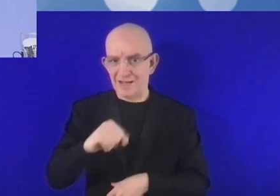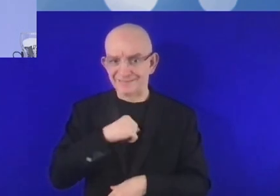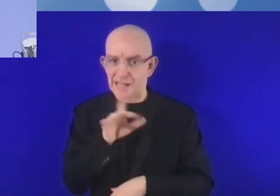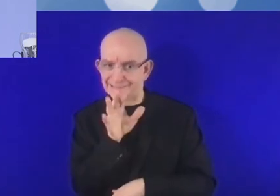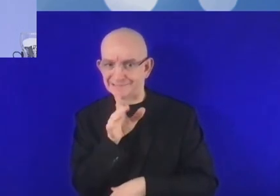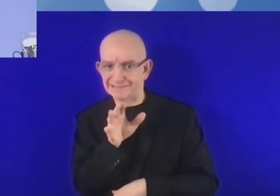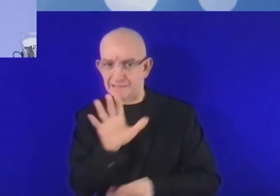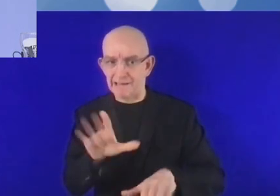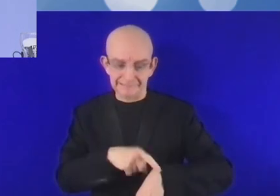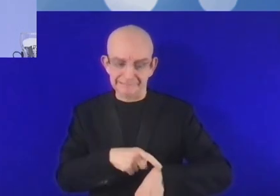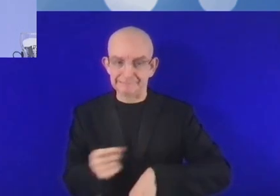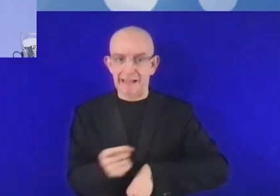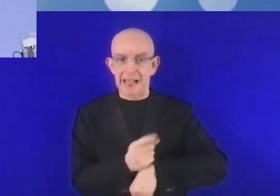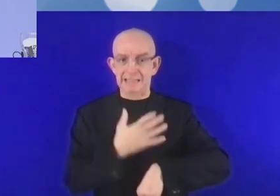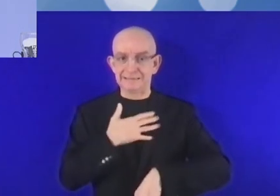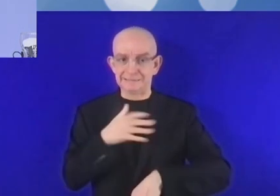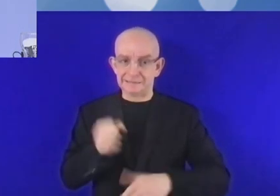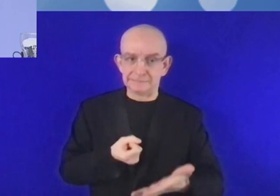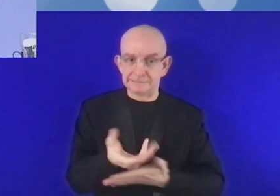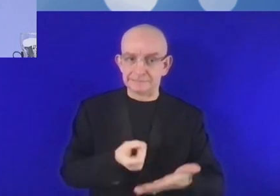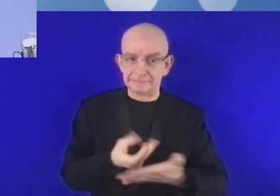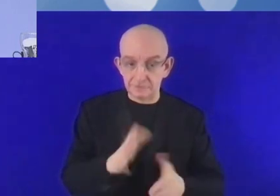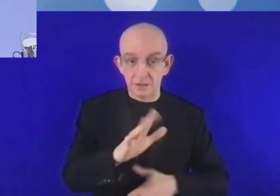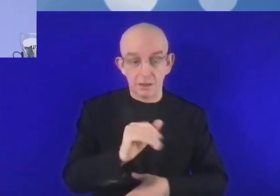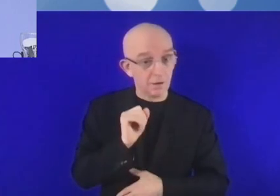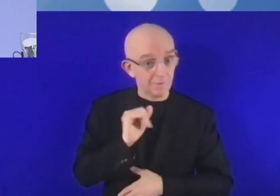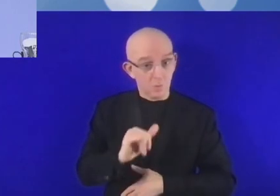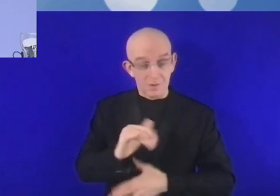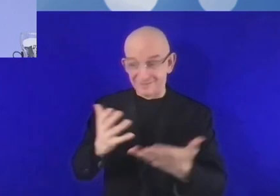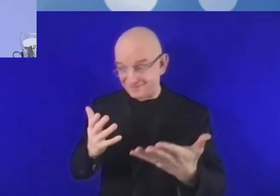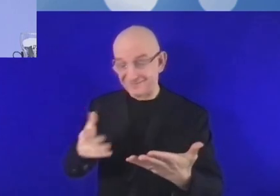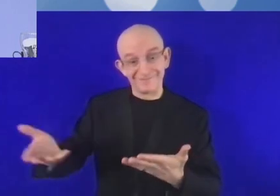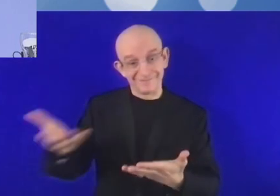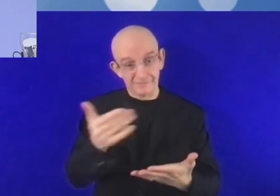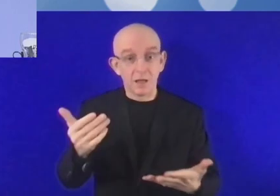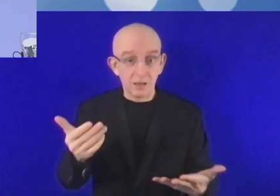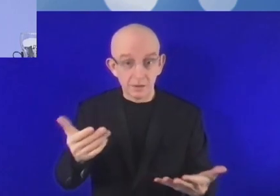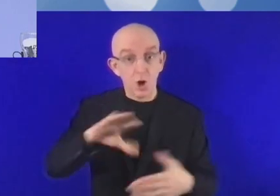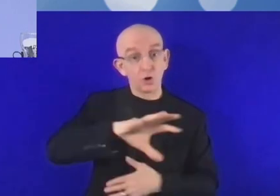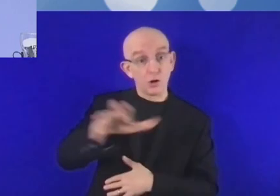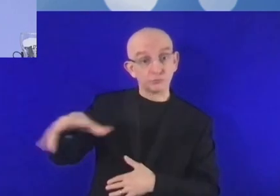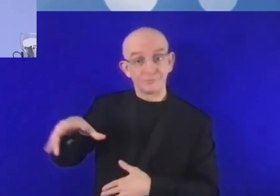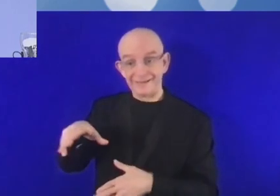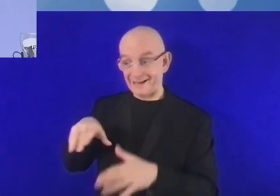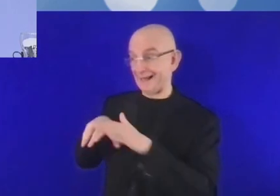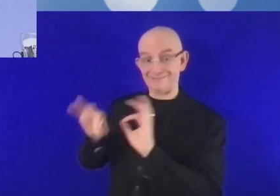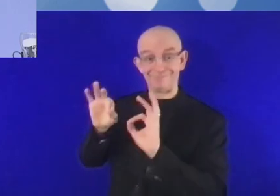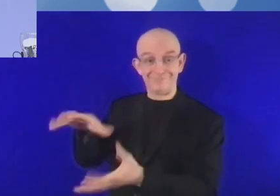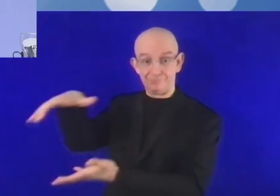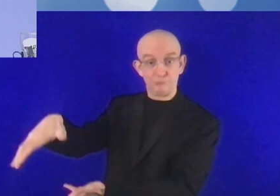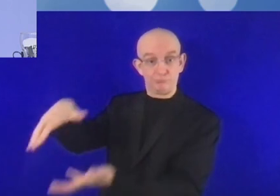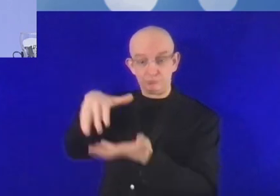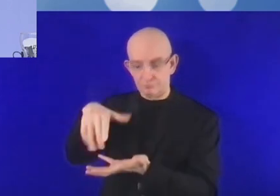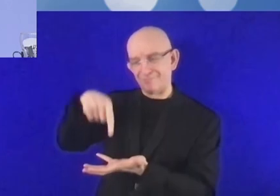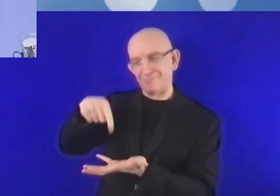Mais il est évident que dans certains pays, l'accès au capital, aux capitaux à haut risque est